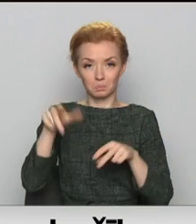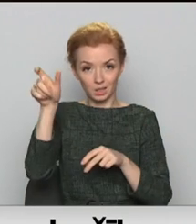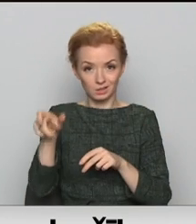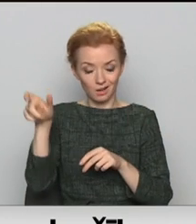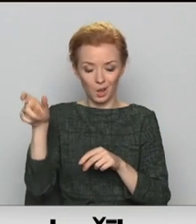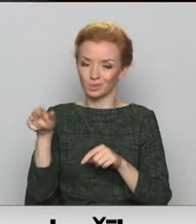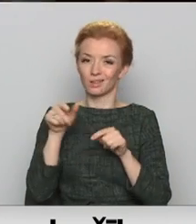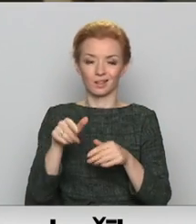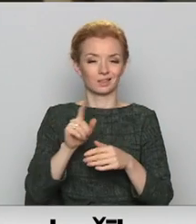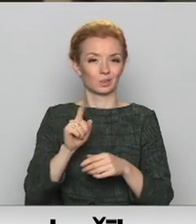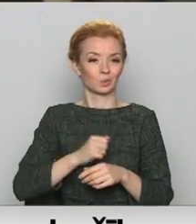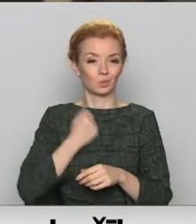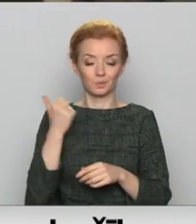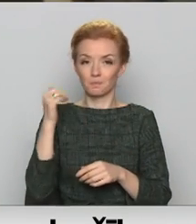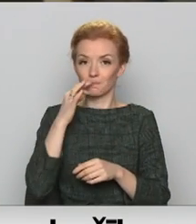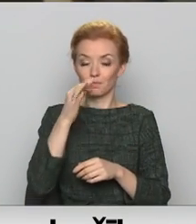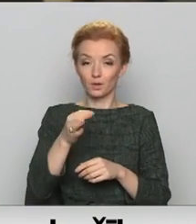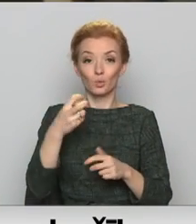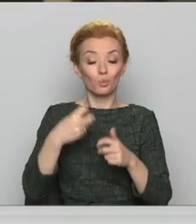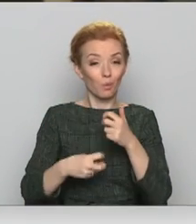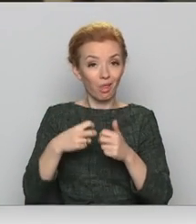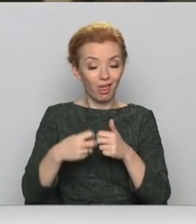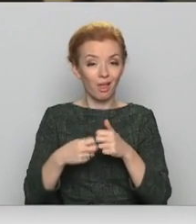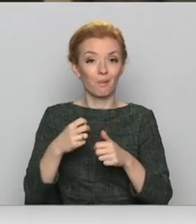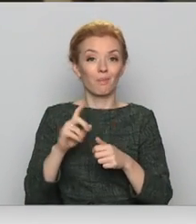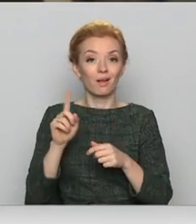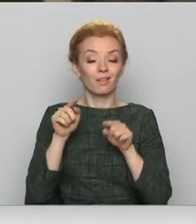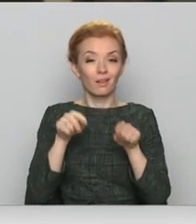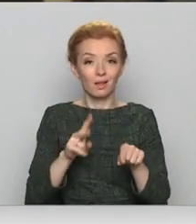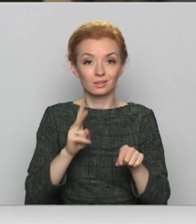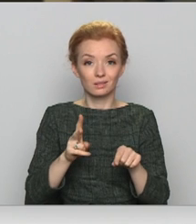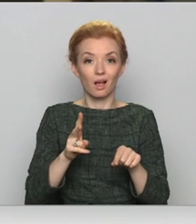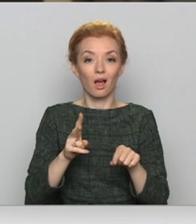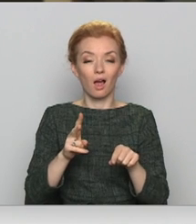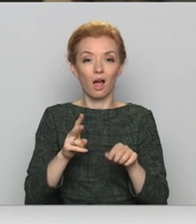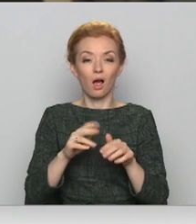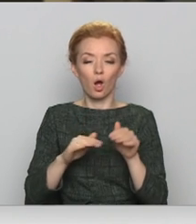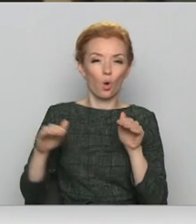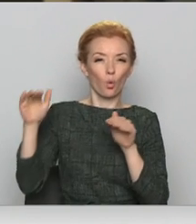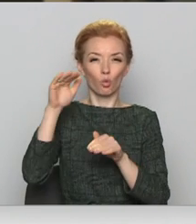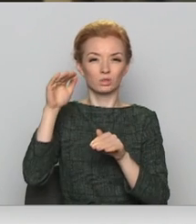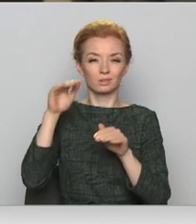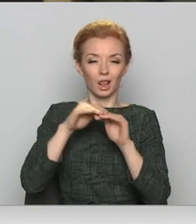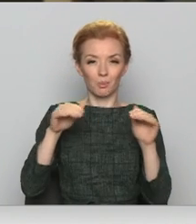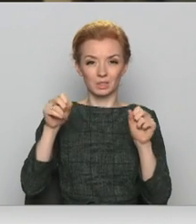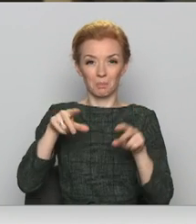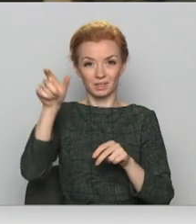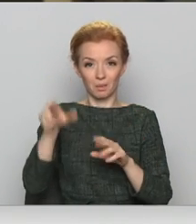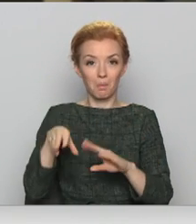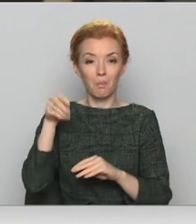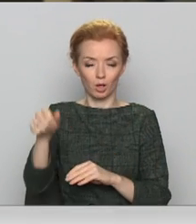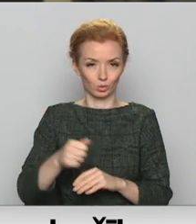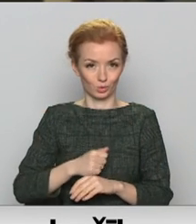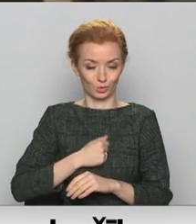nebūšot īstenojams. Izaicinājums ir samaksāt tirgus līmeņu algu kiberdrošības speciālistiem,